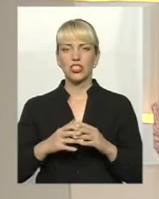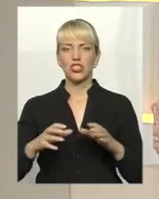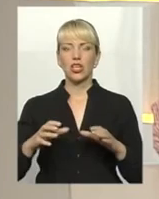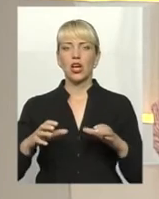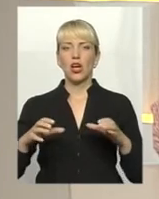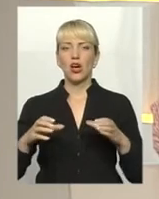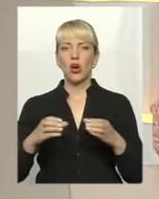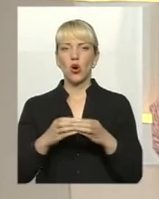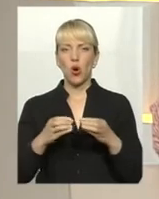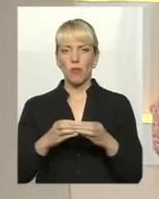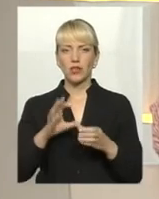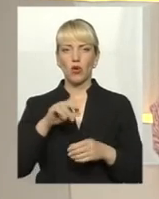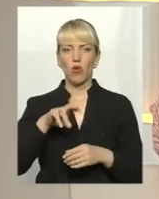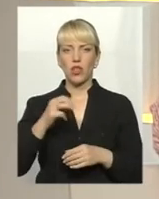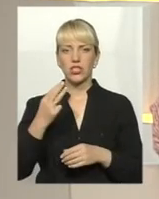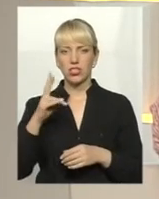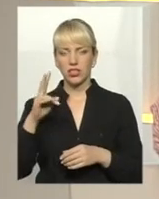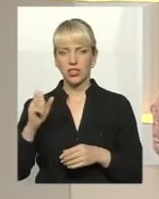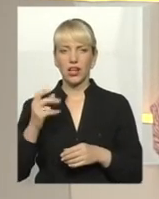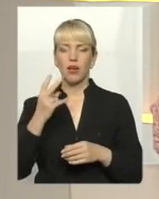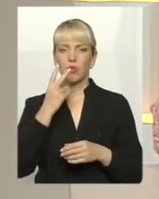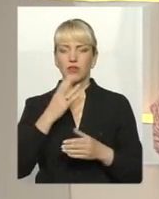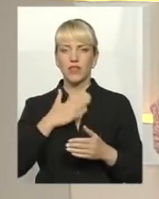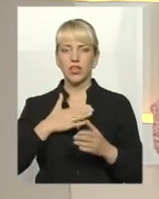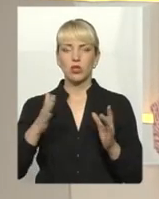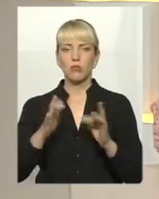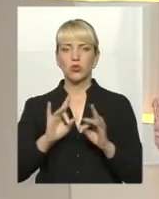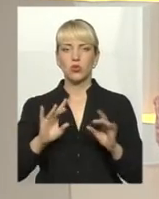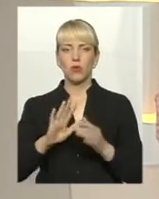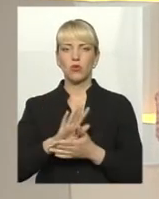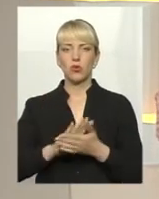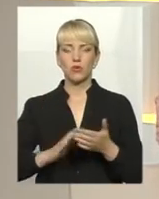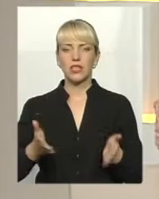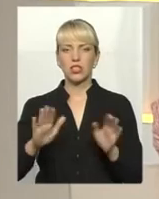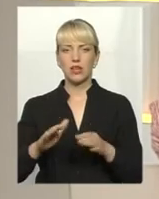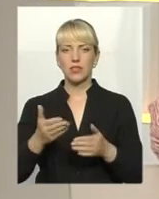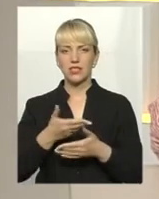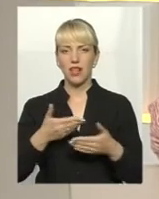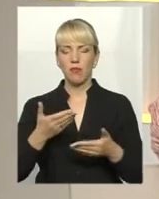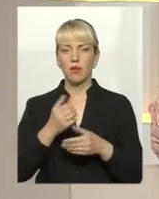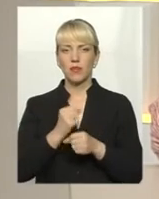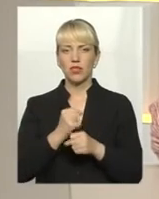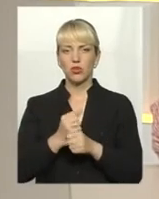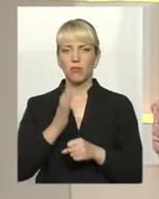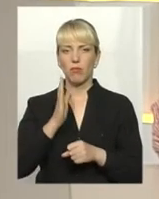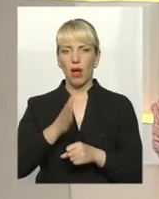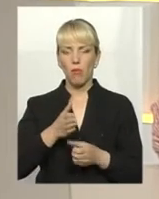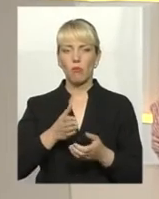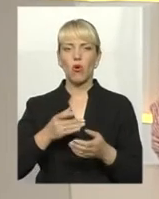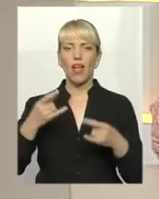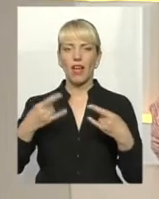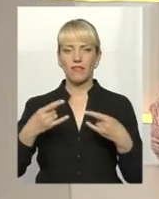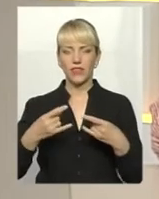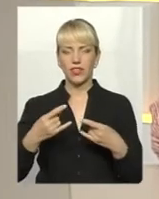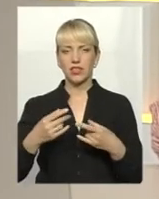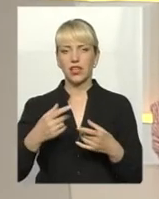Олешинської, ми подивимося у нашому сюжеті. А потім продовжимо. Залишайтесь з нами. Ми працюємо у прямому ефірі. Так, тож долучайтесь